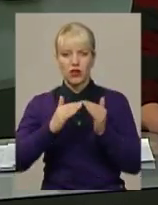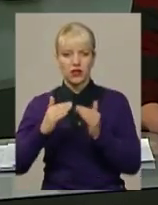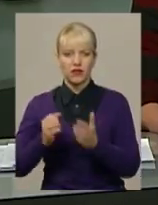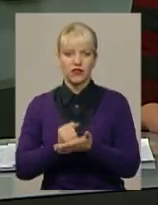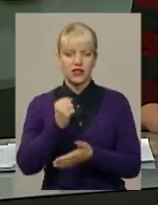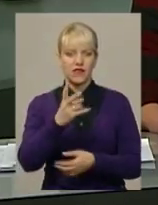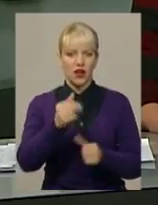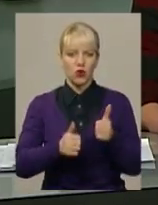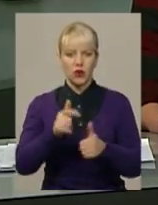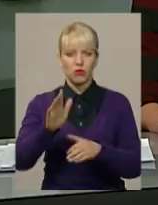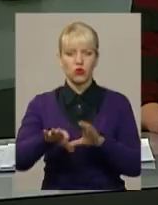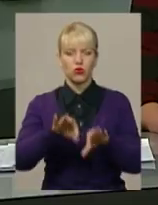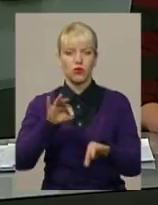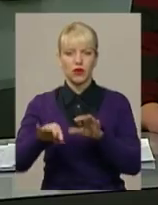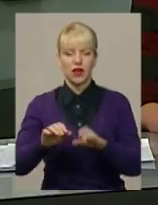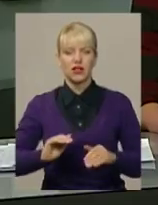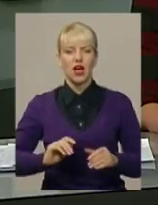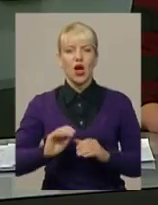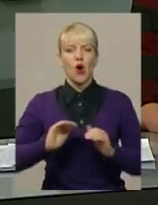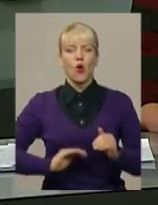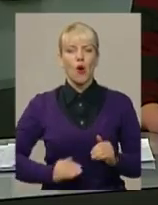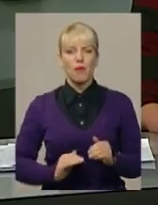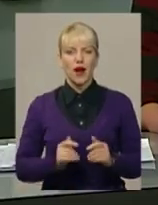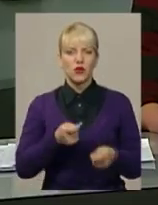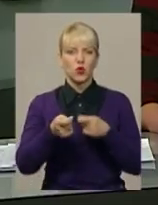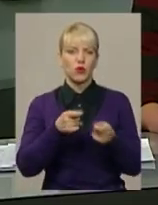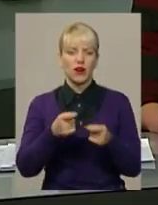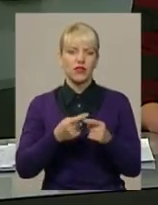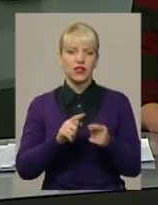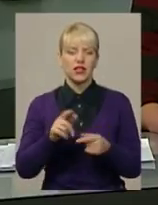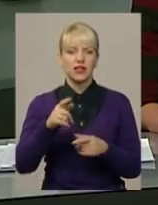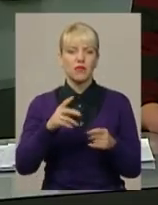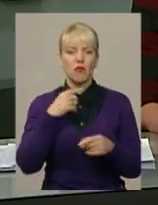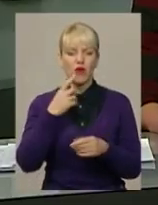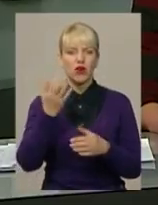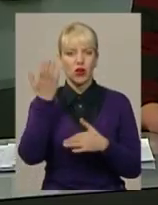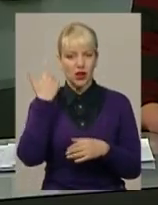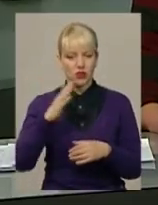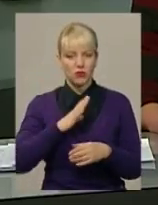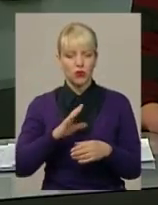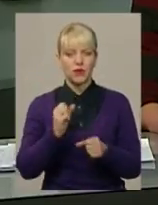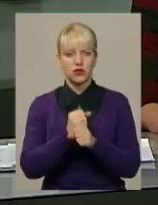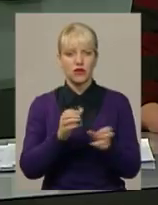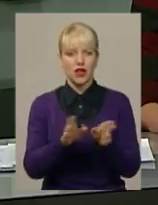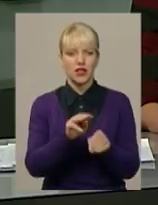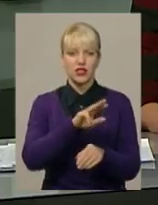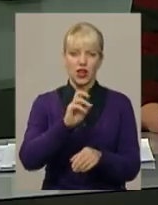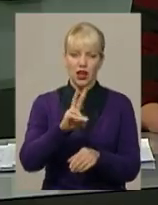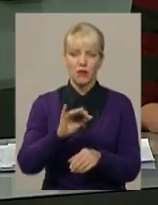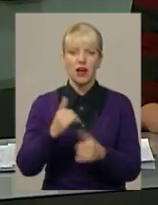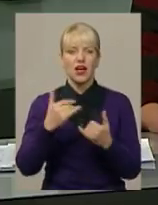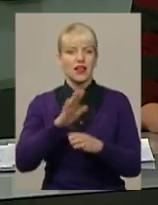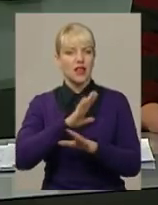Їм обиратимуть компанію-управителя. Йдеться про будинки, які раніше працювали з жеками, і які самі не сформували ОСББ, та не